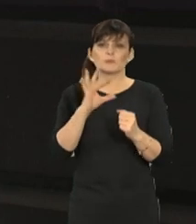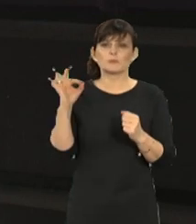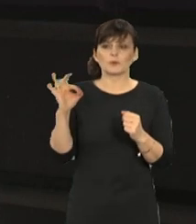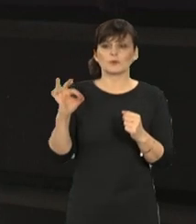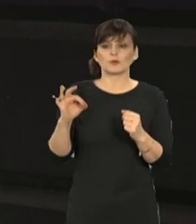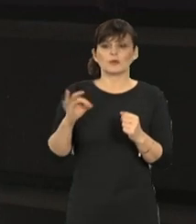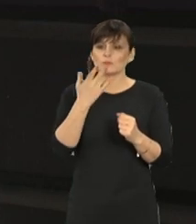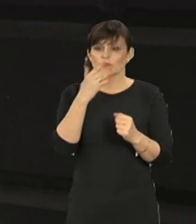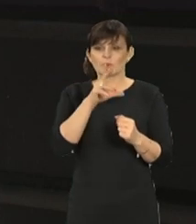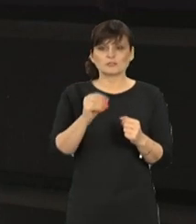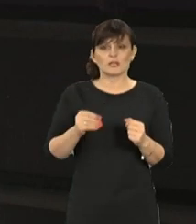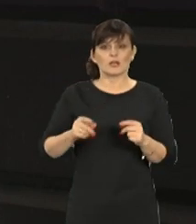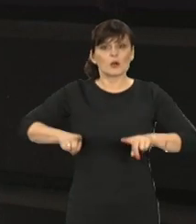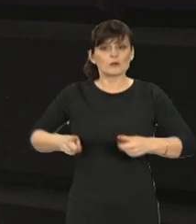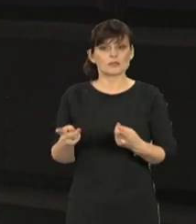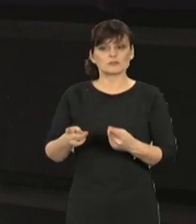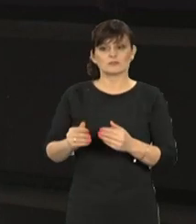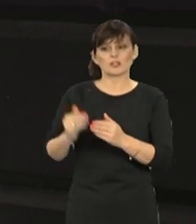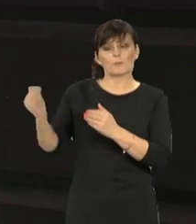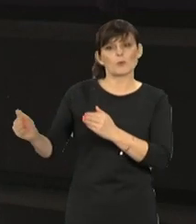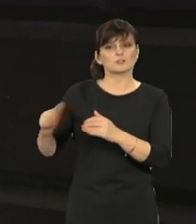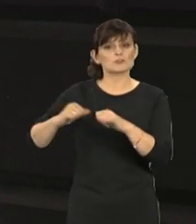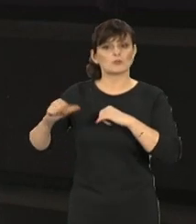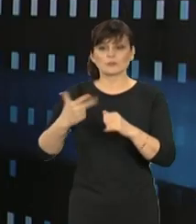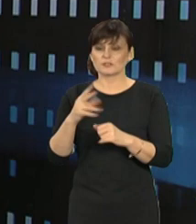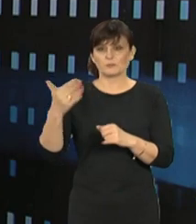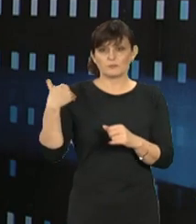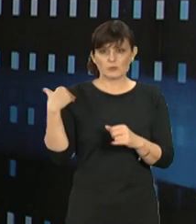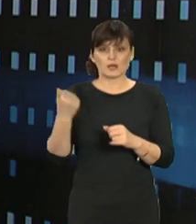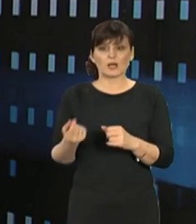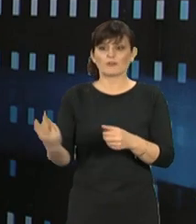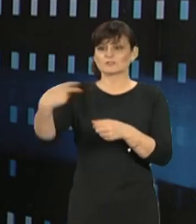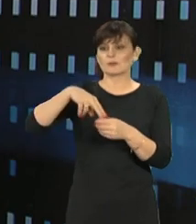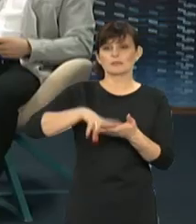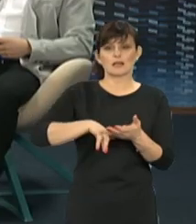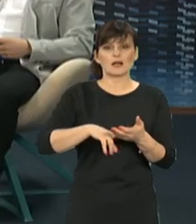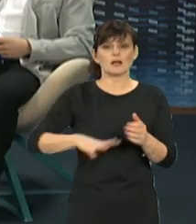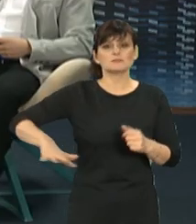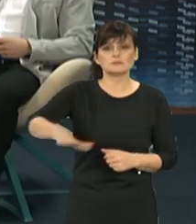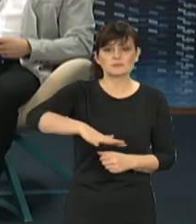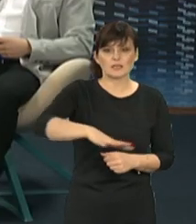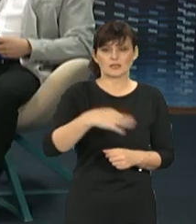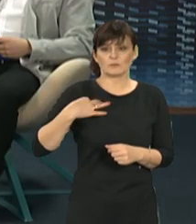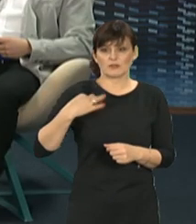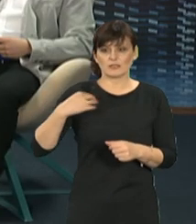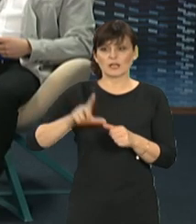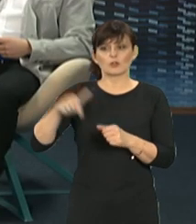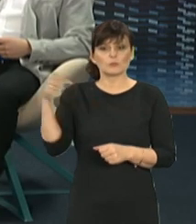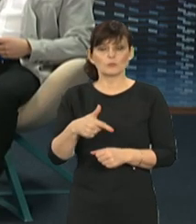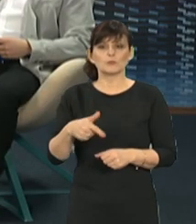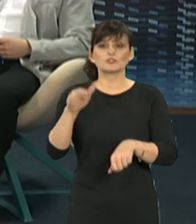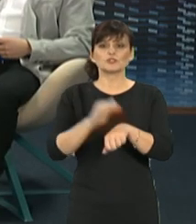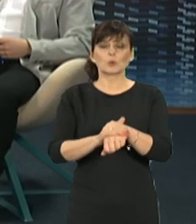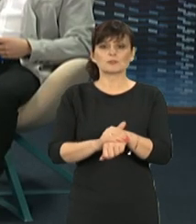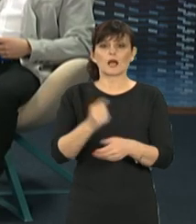zakładała, iż organizacje pozarządowe nie miałyby wstępu na teren prywatny, a na zabranie zwierzęcia potrzebna byłaby zgoda